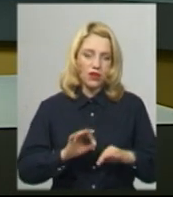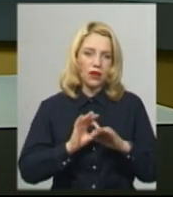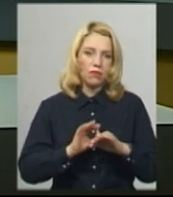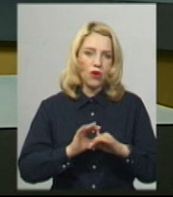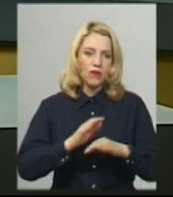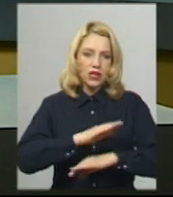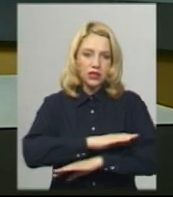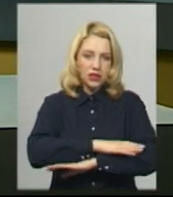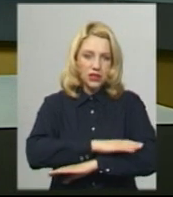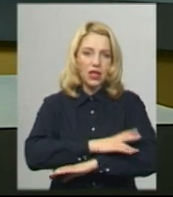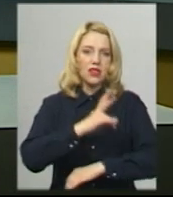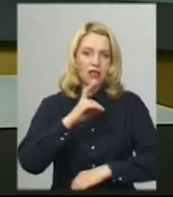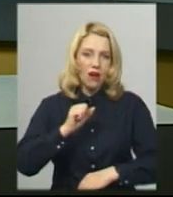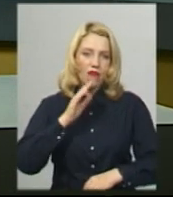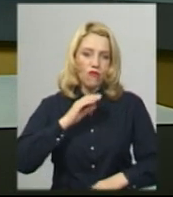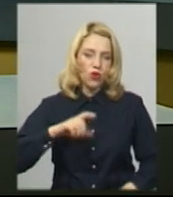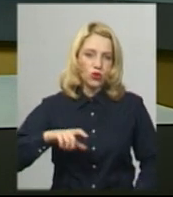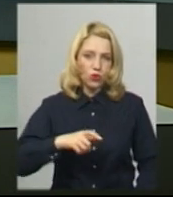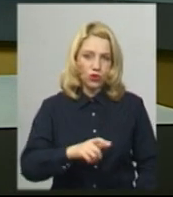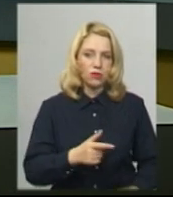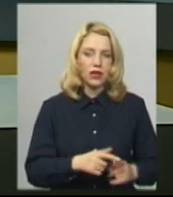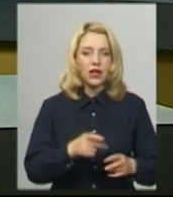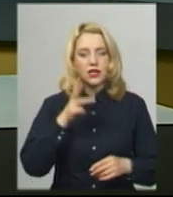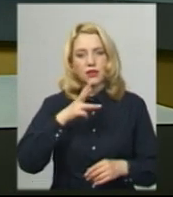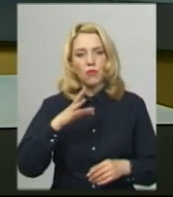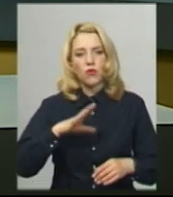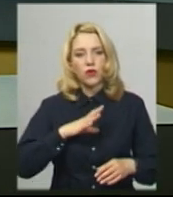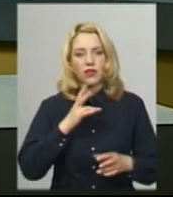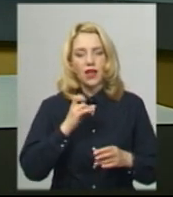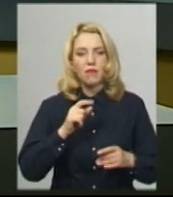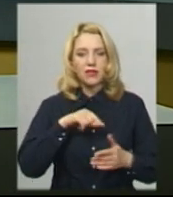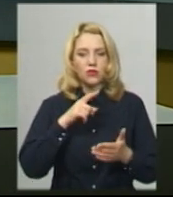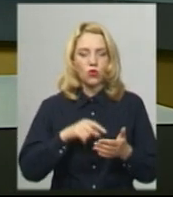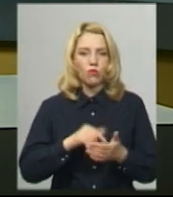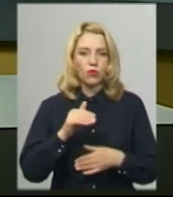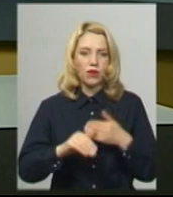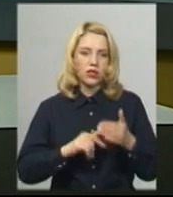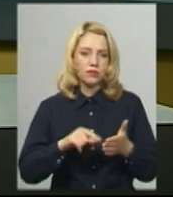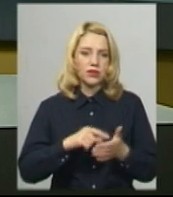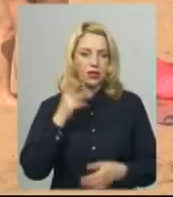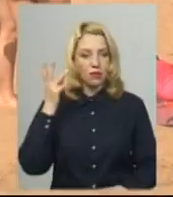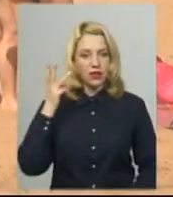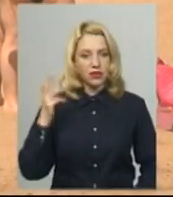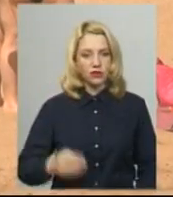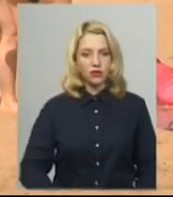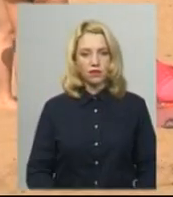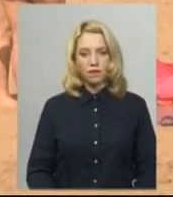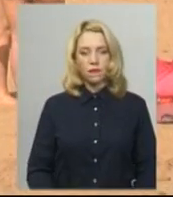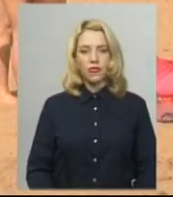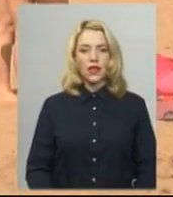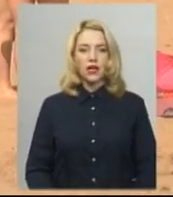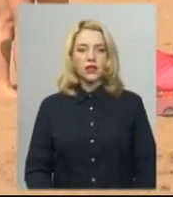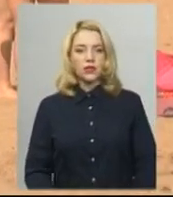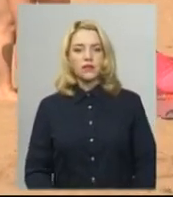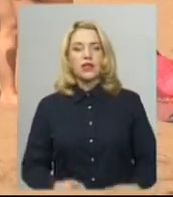водоймах. Знімальна група Суспільного разом із рятувальниками побувала на міському пляжі Хмельницького. У зв'язку